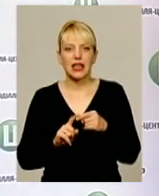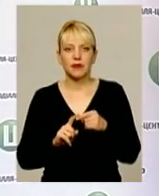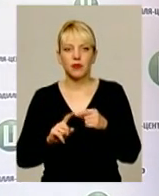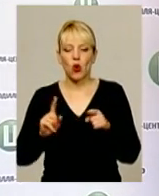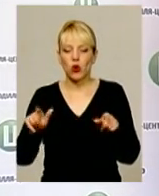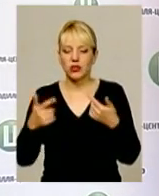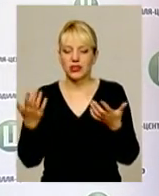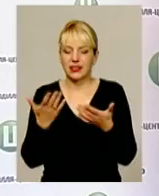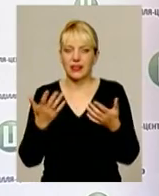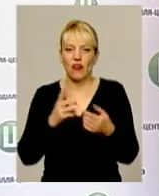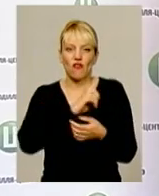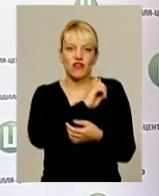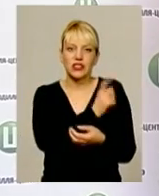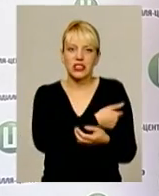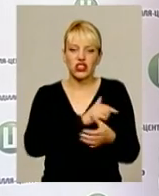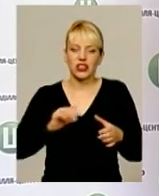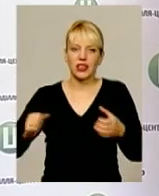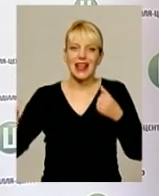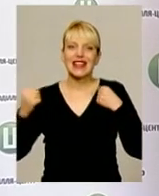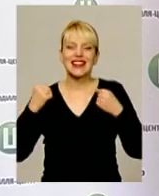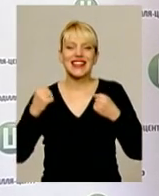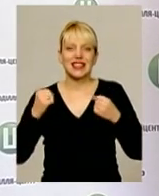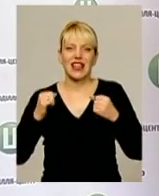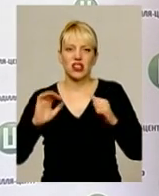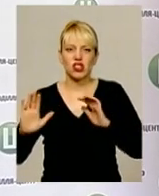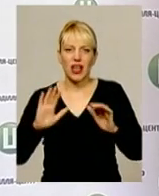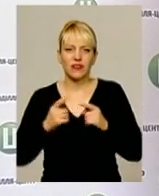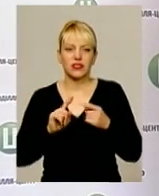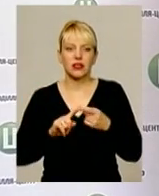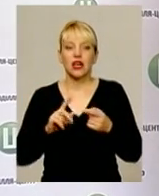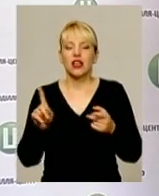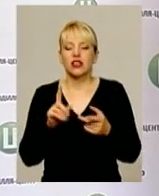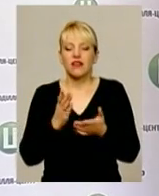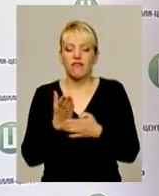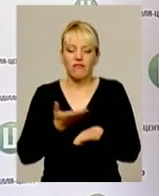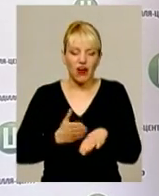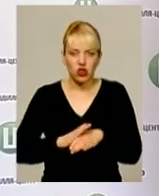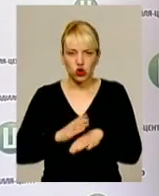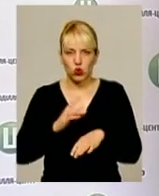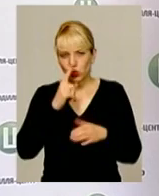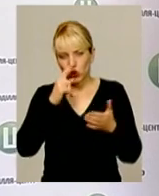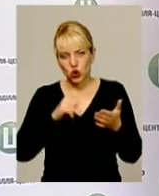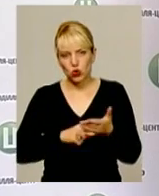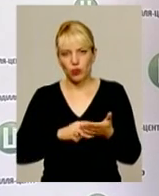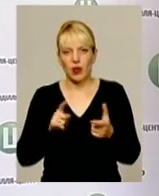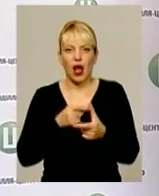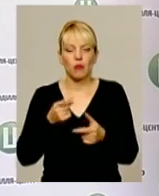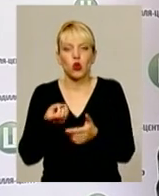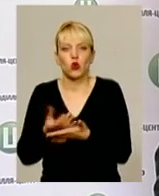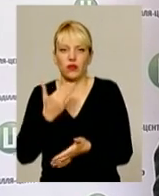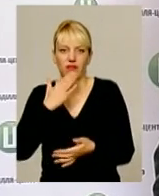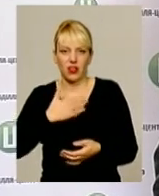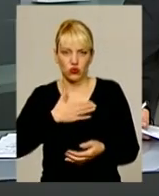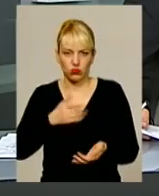тренажерів, які є важко доступними, або якщо вони є доступними, то вони є дорогими у нас в місті.